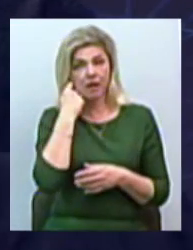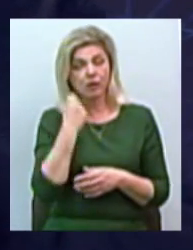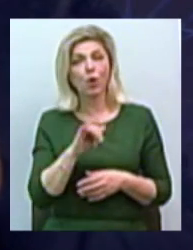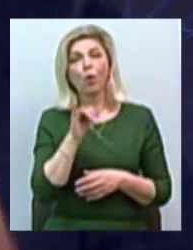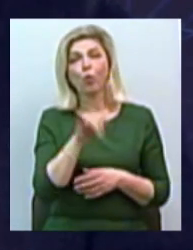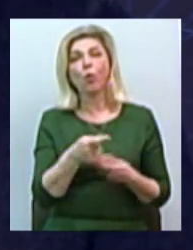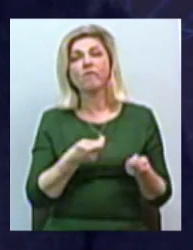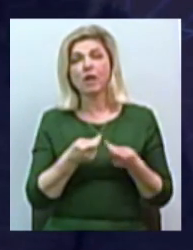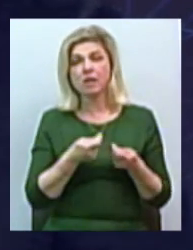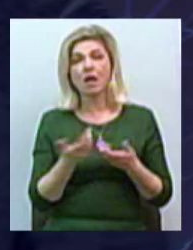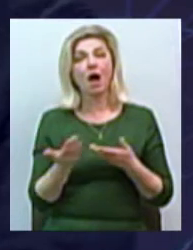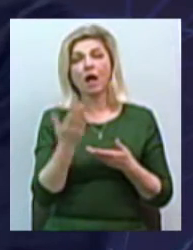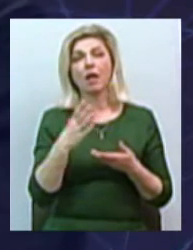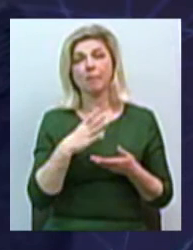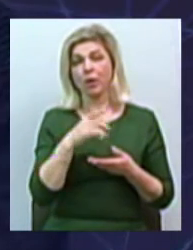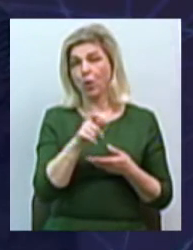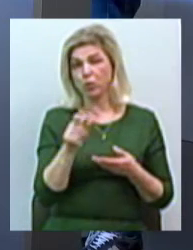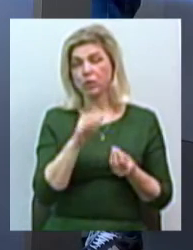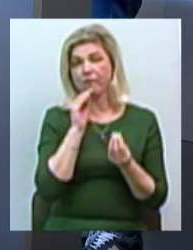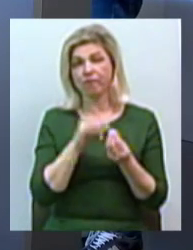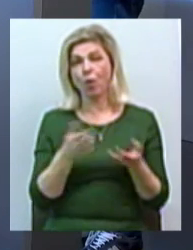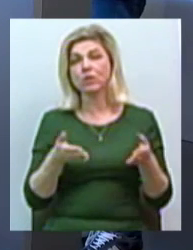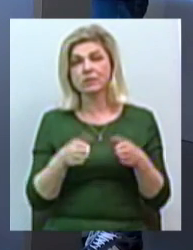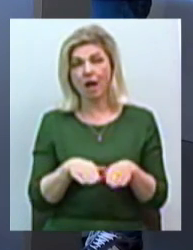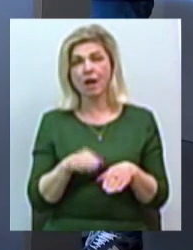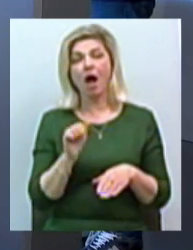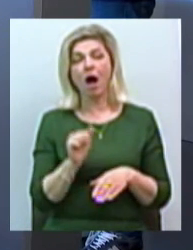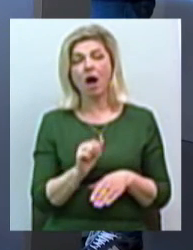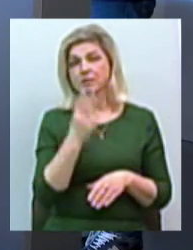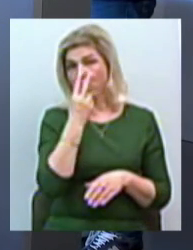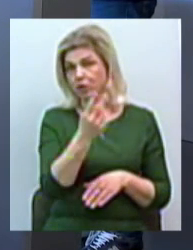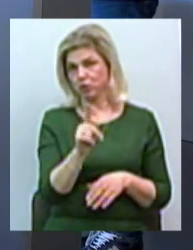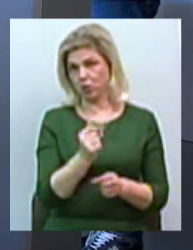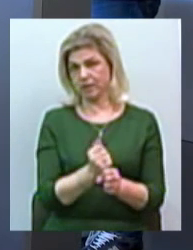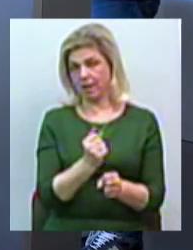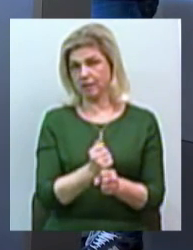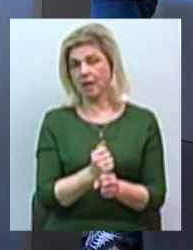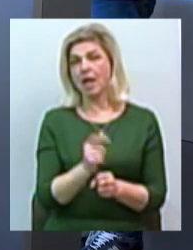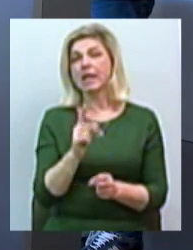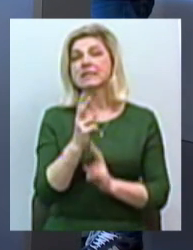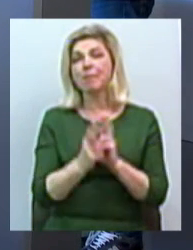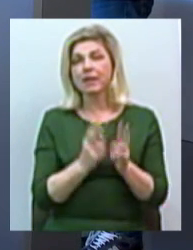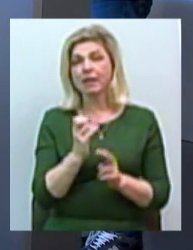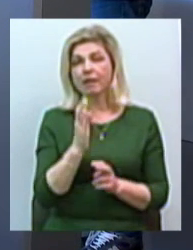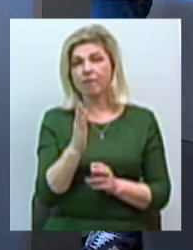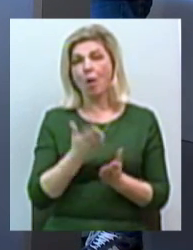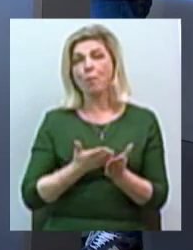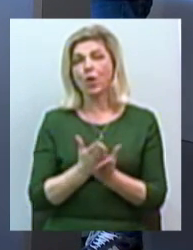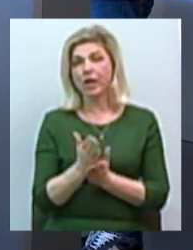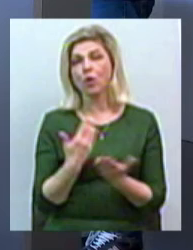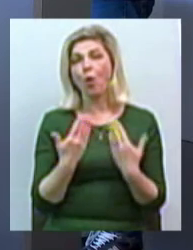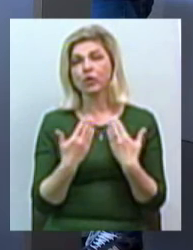як і були люди, приблизительно такі ж і остались. Але дивіться, що вони зробили всього-навсего, змінив політику